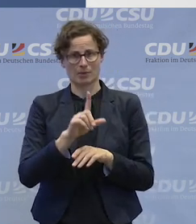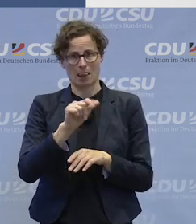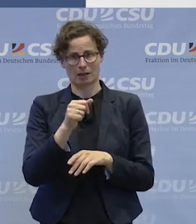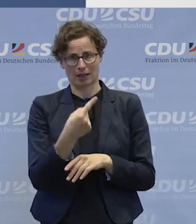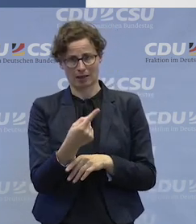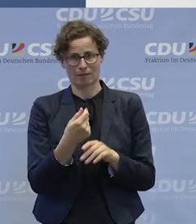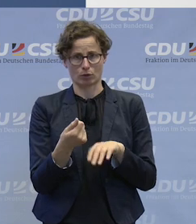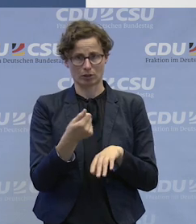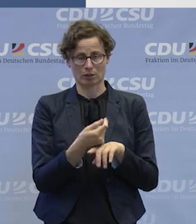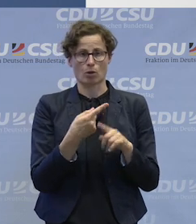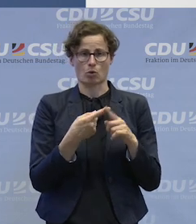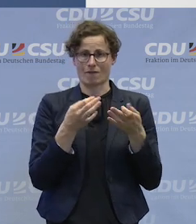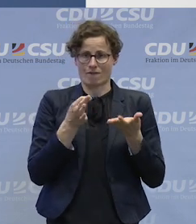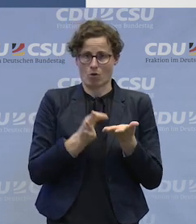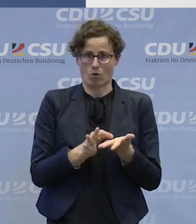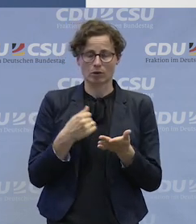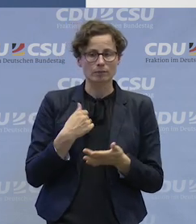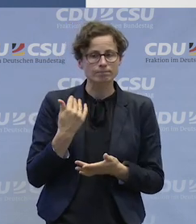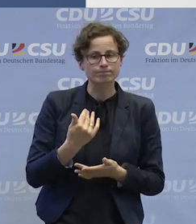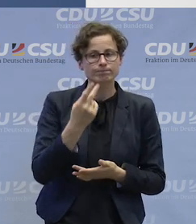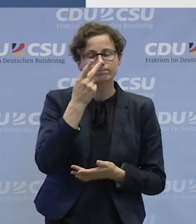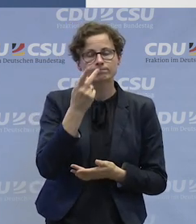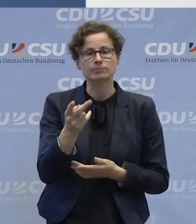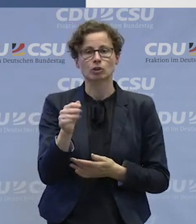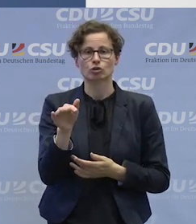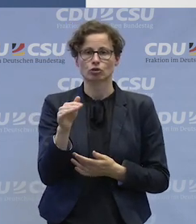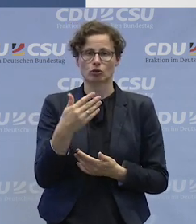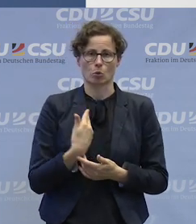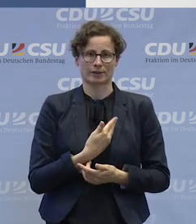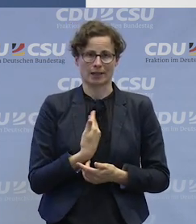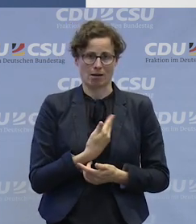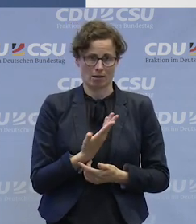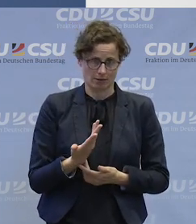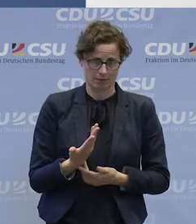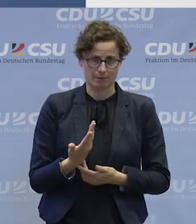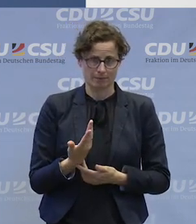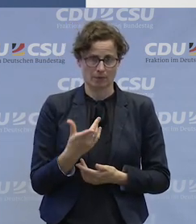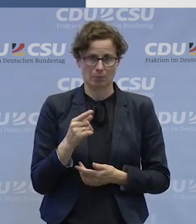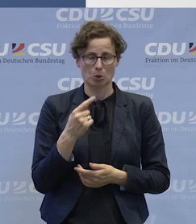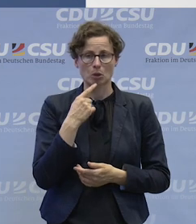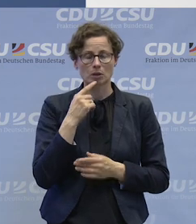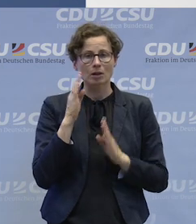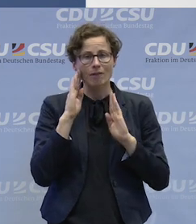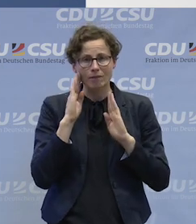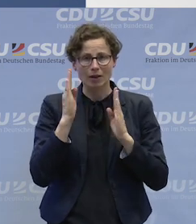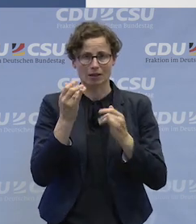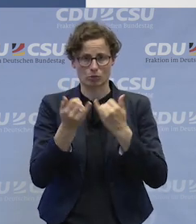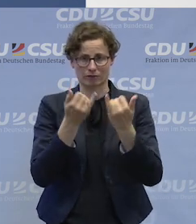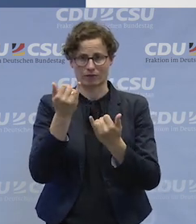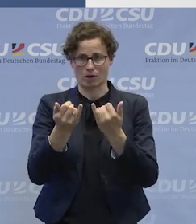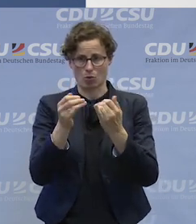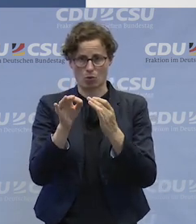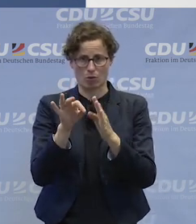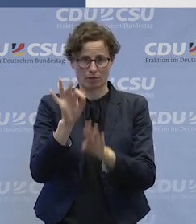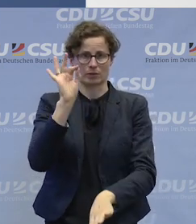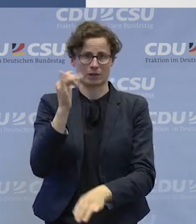Werkstatt war, dass es eine hohe Unsicherheit gibt. Wie finde ich meine Vertrauensfrau oder meinen Vertrauensmann?